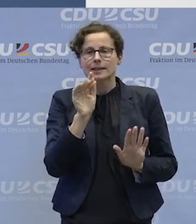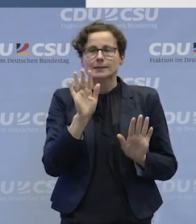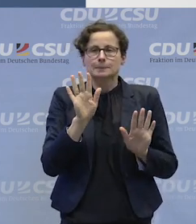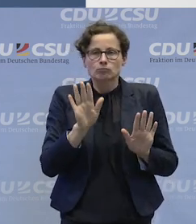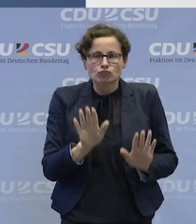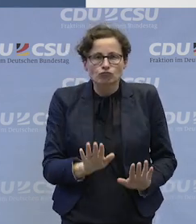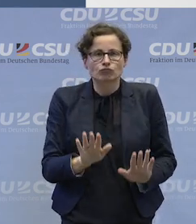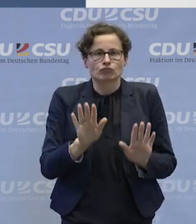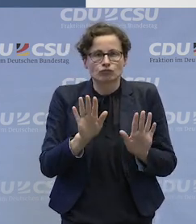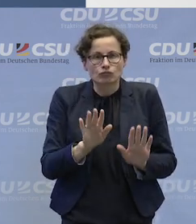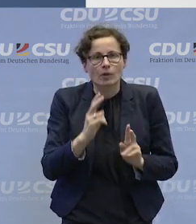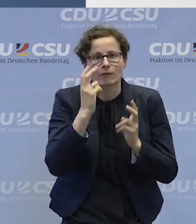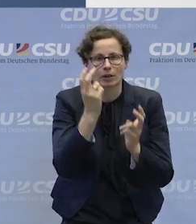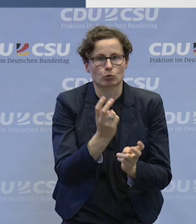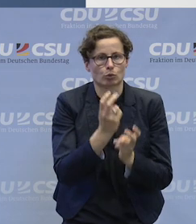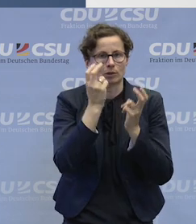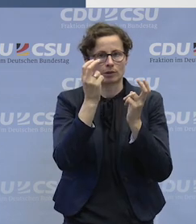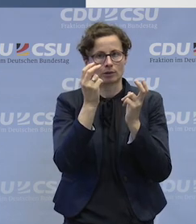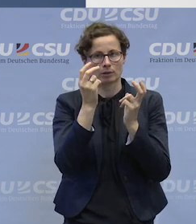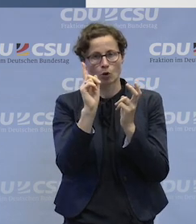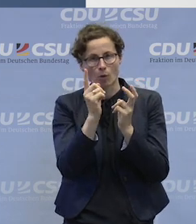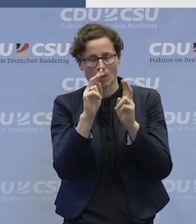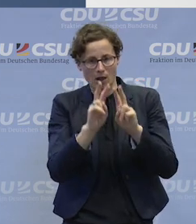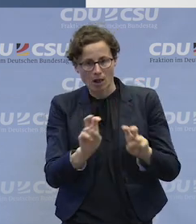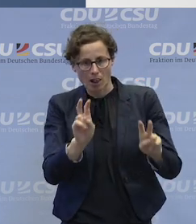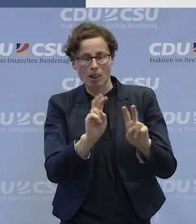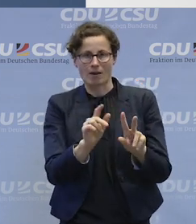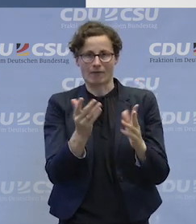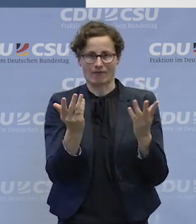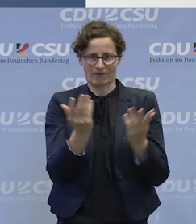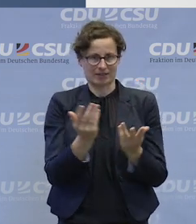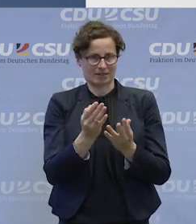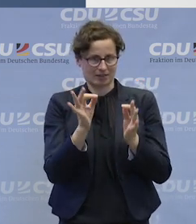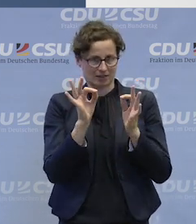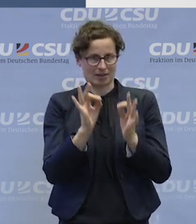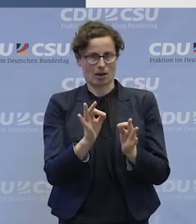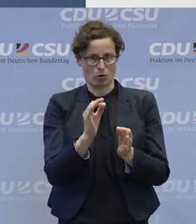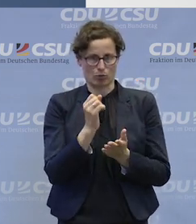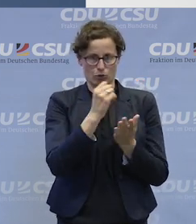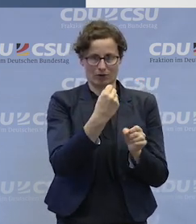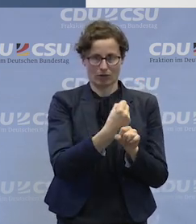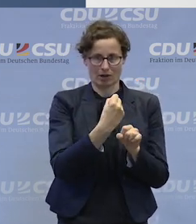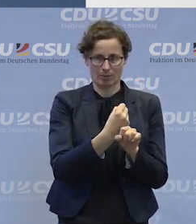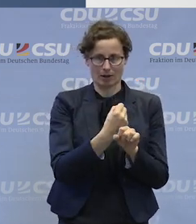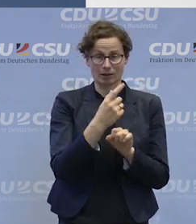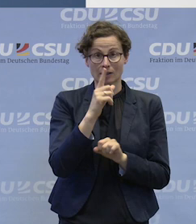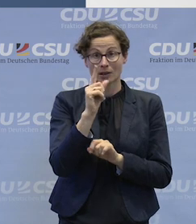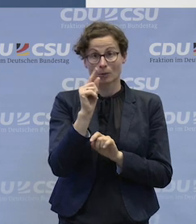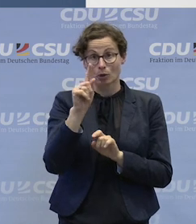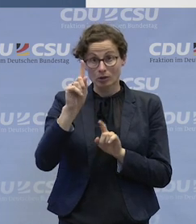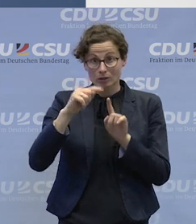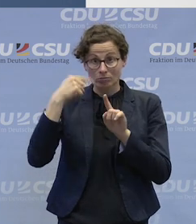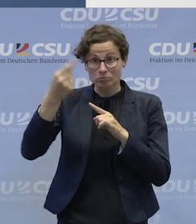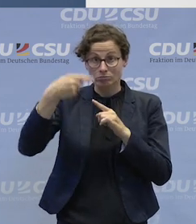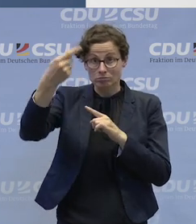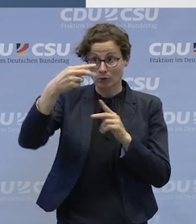versuchen einzuordnen. Wir sollten die Erwartungen an das Budget für Arbeit nicht an Zahlen festmachen. Wenn wir